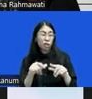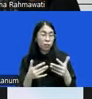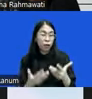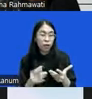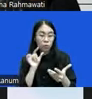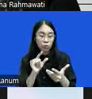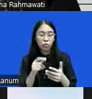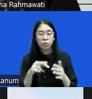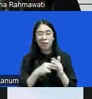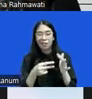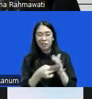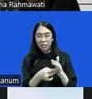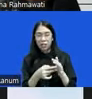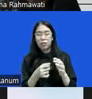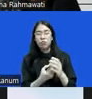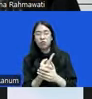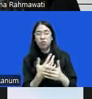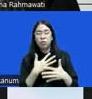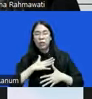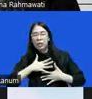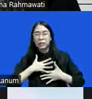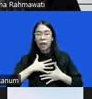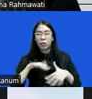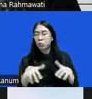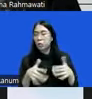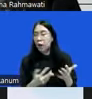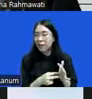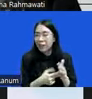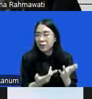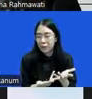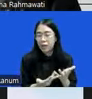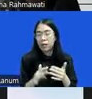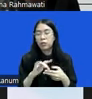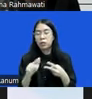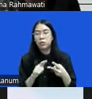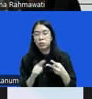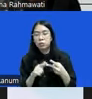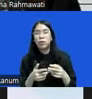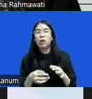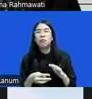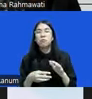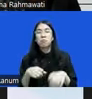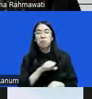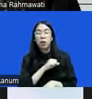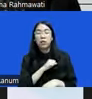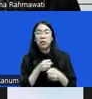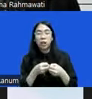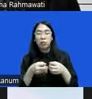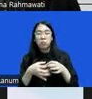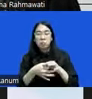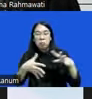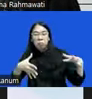untuk mendefinisikan menimbulkan keresahan terus kemudian tidak berpotensi memecah belah bangsa nah ini sifatnya bukan